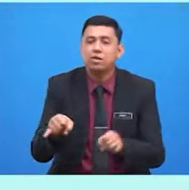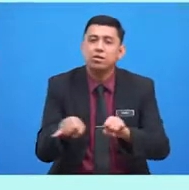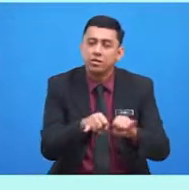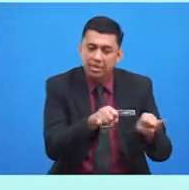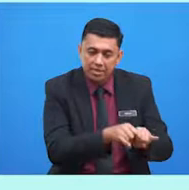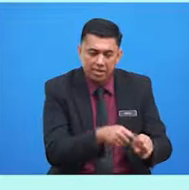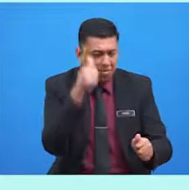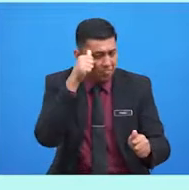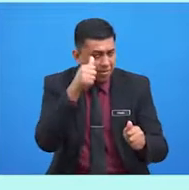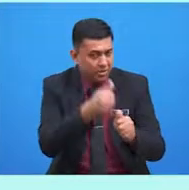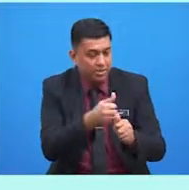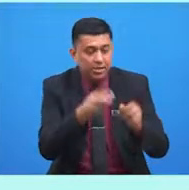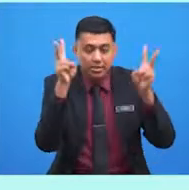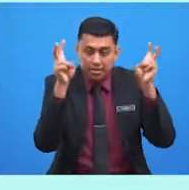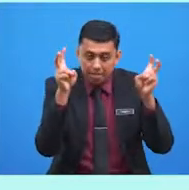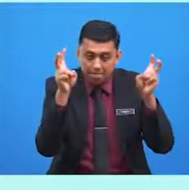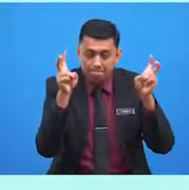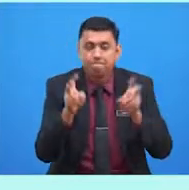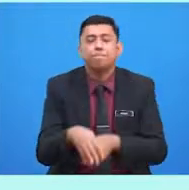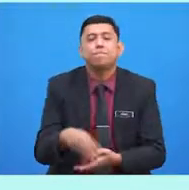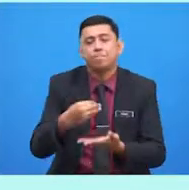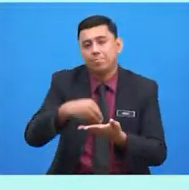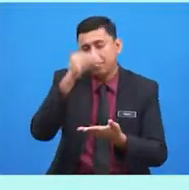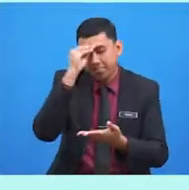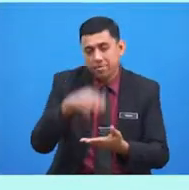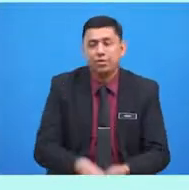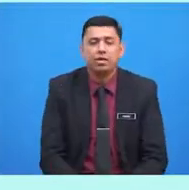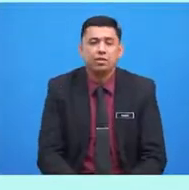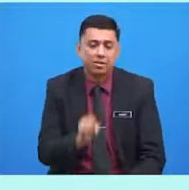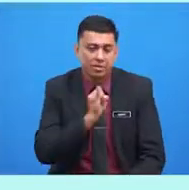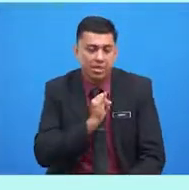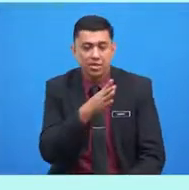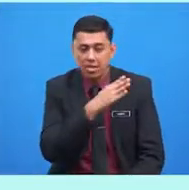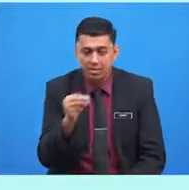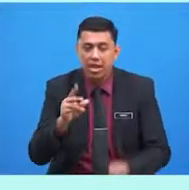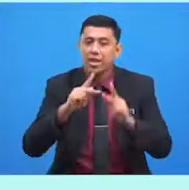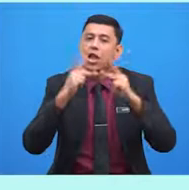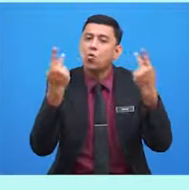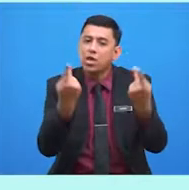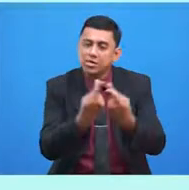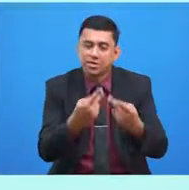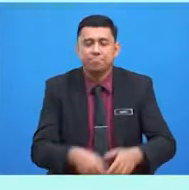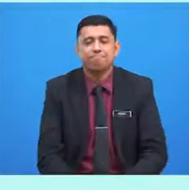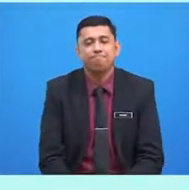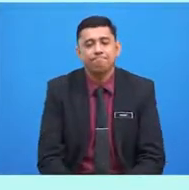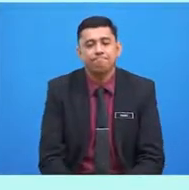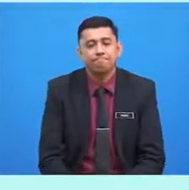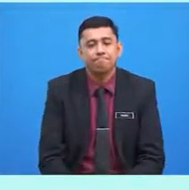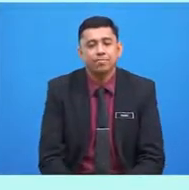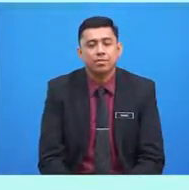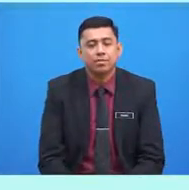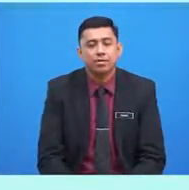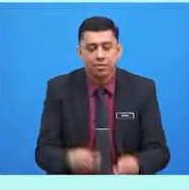ingat tema pembelajaran kita. Ya, saya dan keluarga. Nilai yang